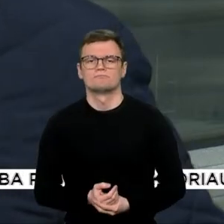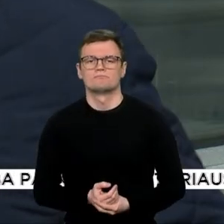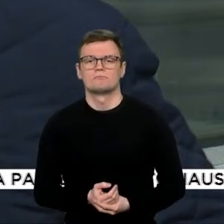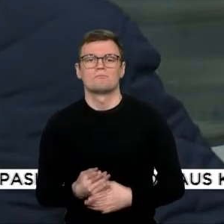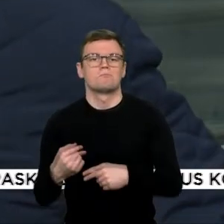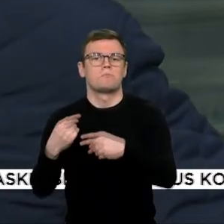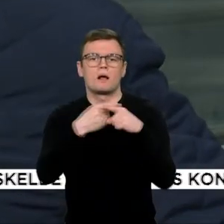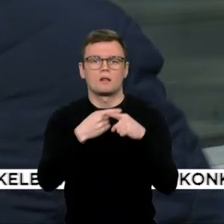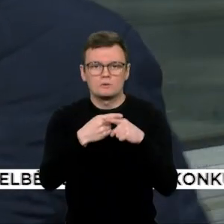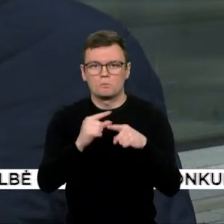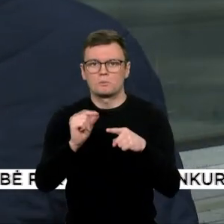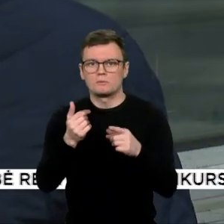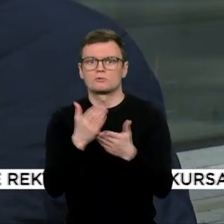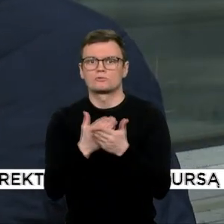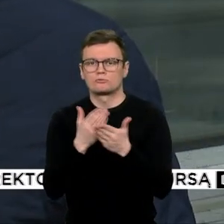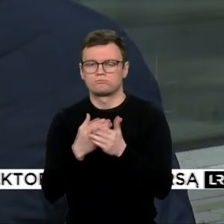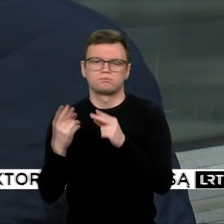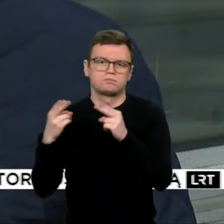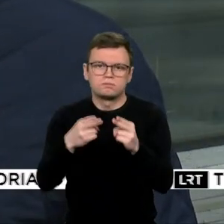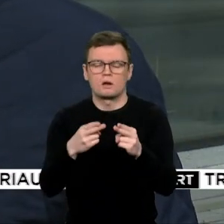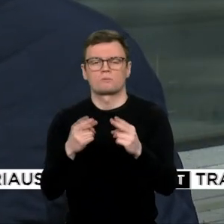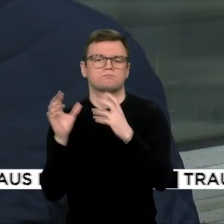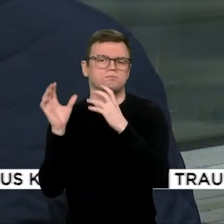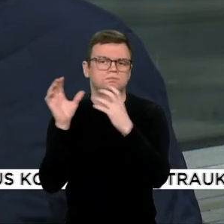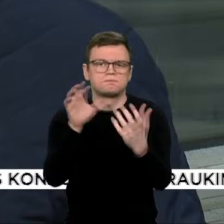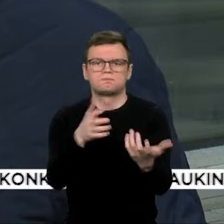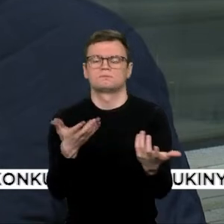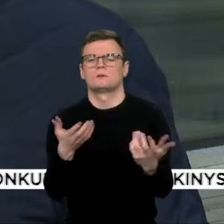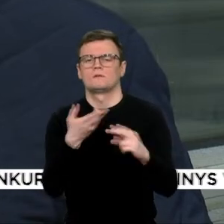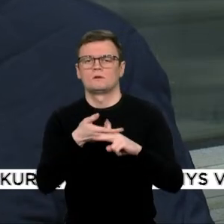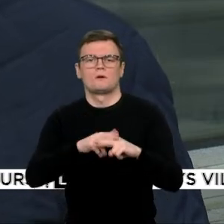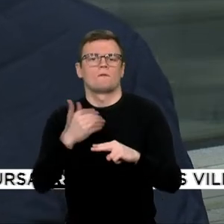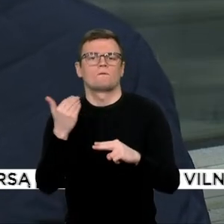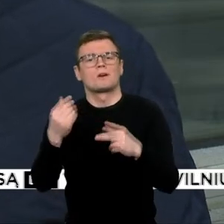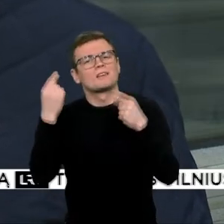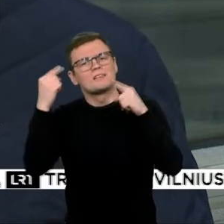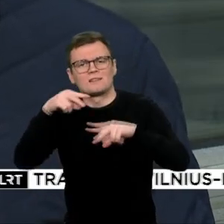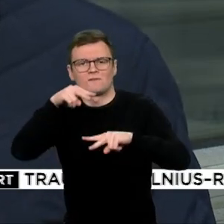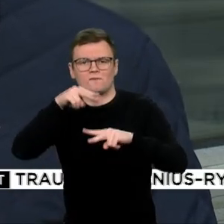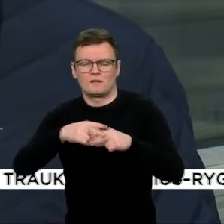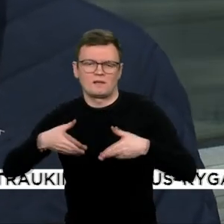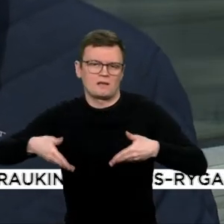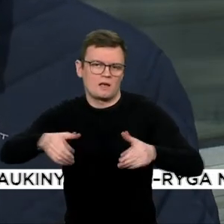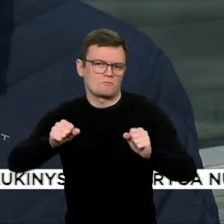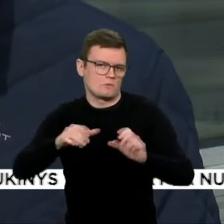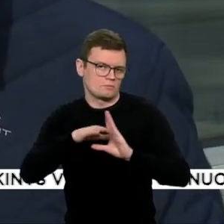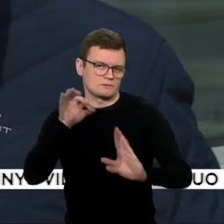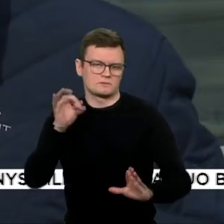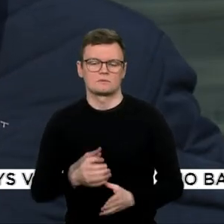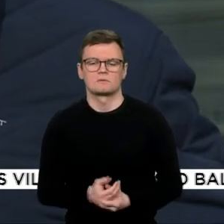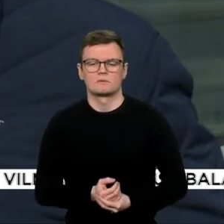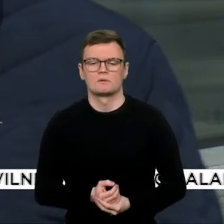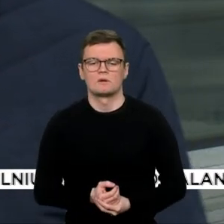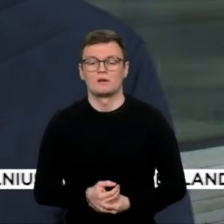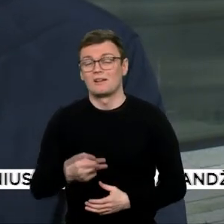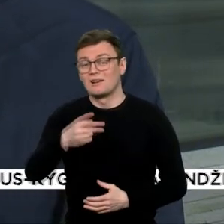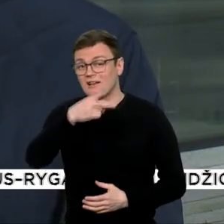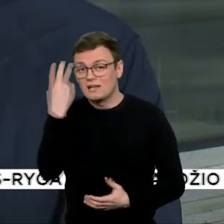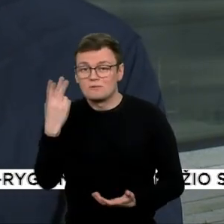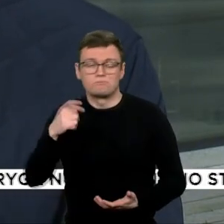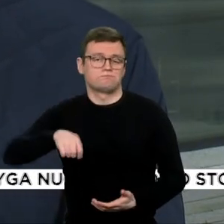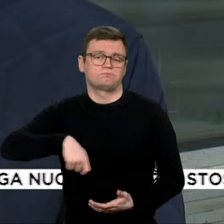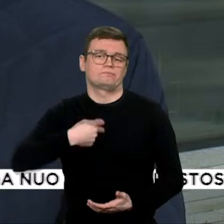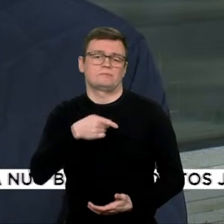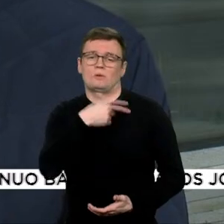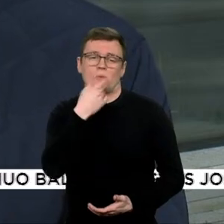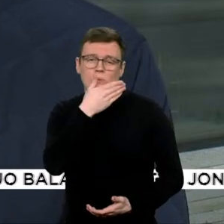jos tiesiog ras kažkokį alternatyvų kelią. Reeksportas lėčia į Lietuvą labai nedaug, tik tai tiek, kiek to